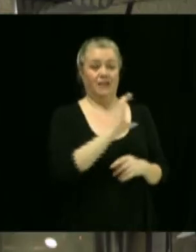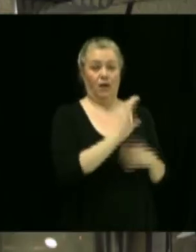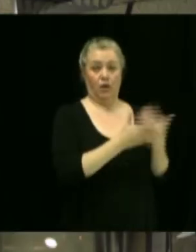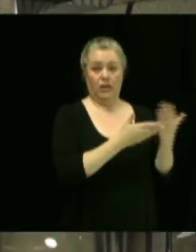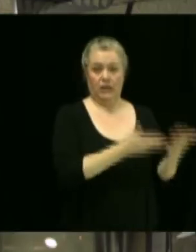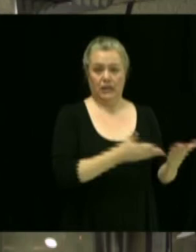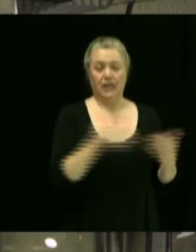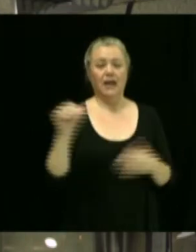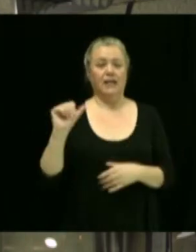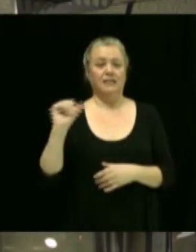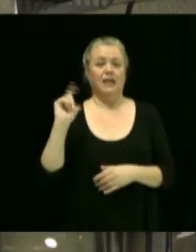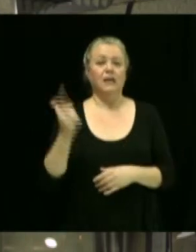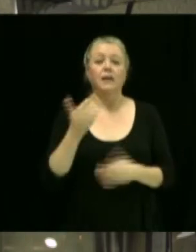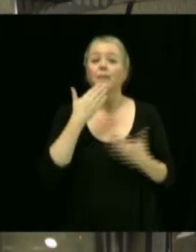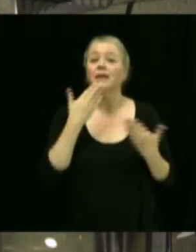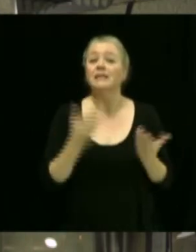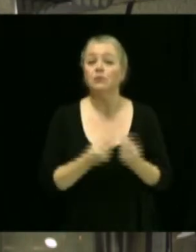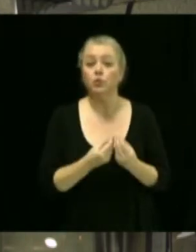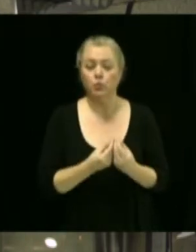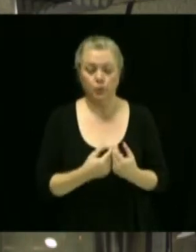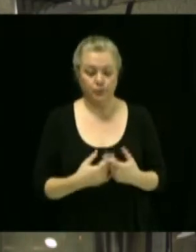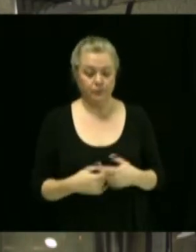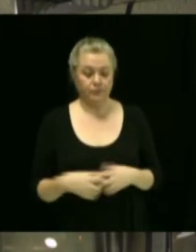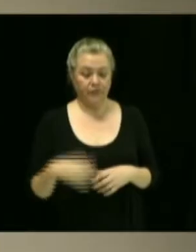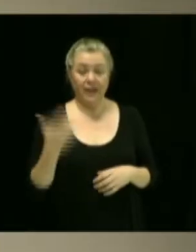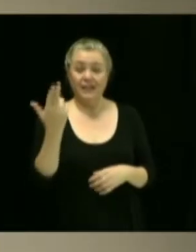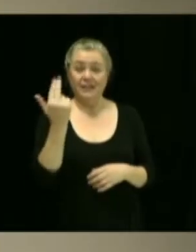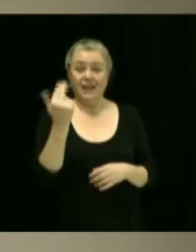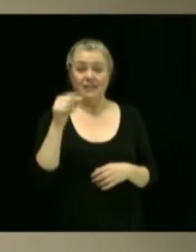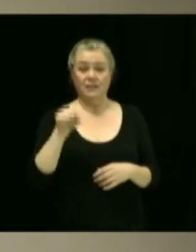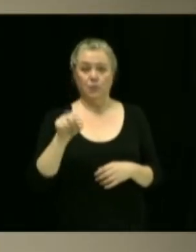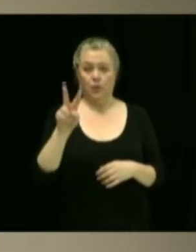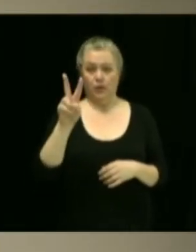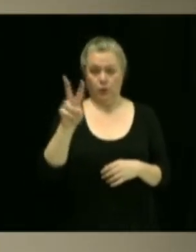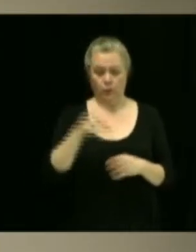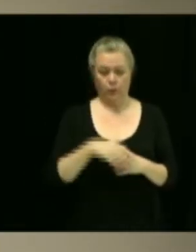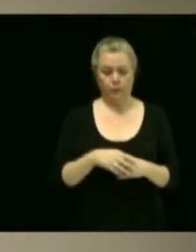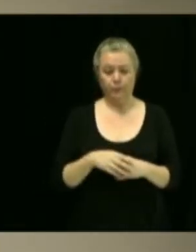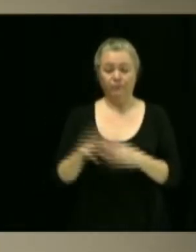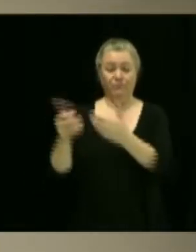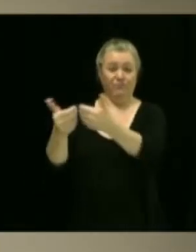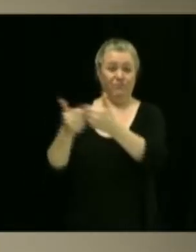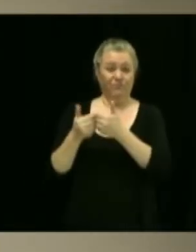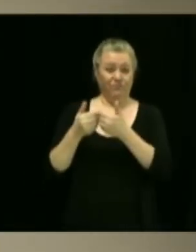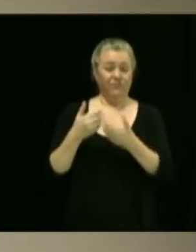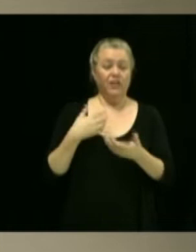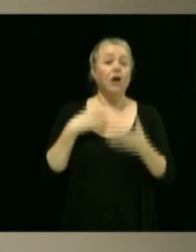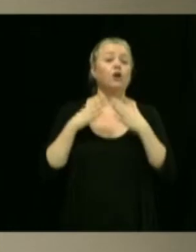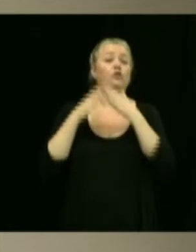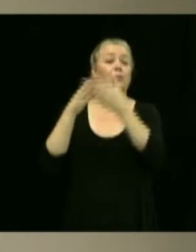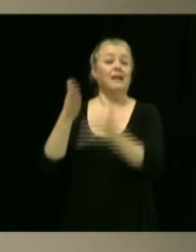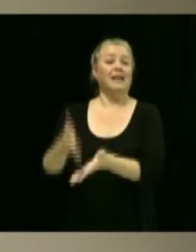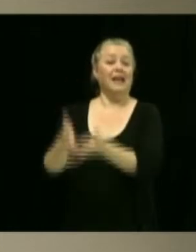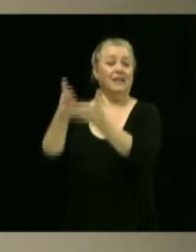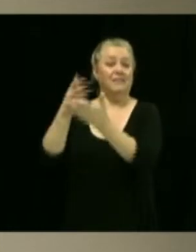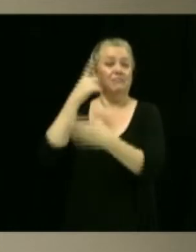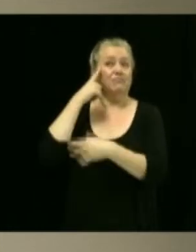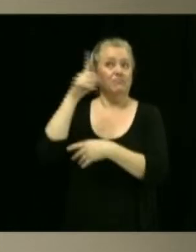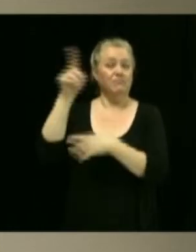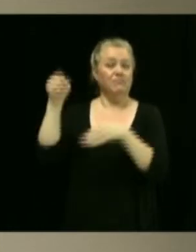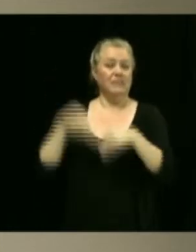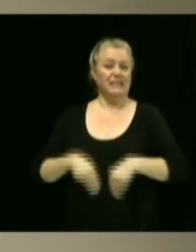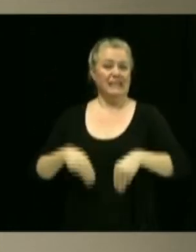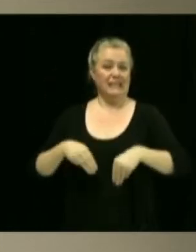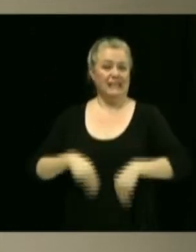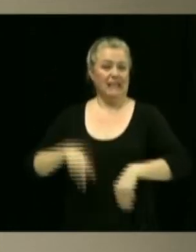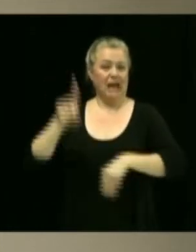Caroline, Alexandre, merci beaucoup. 13.2. Demande d'aide financière à être formulée auprès du ministère des Affaires municipales dans le cadre